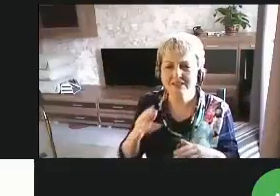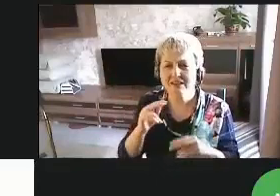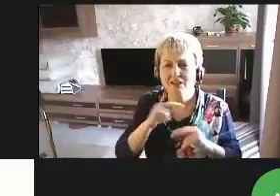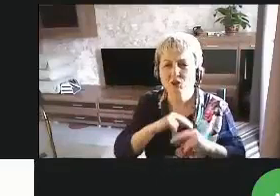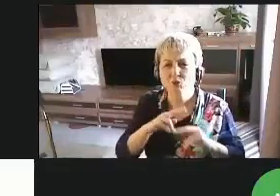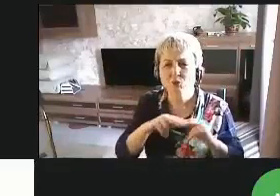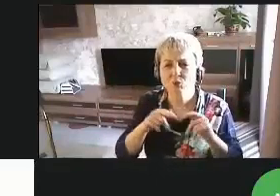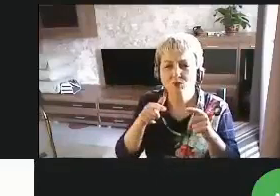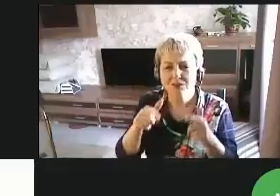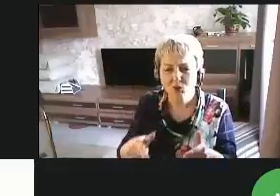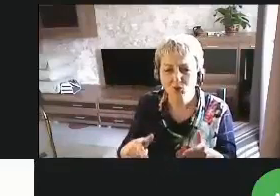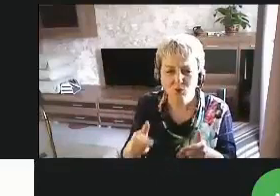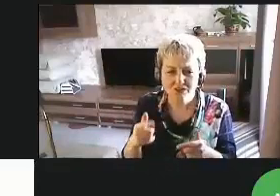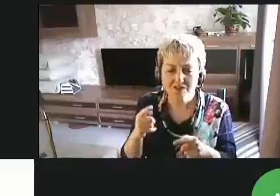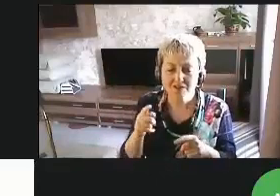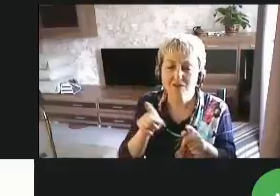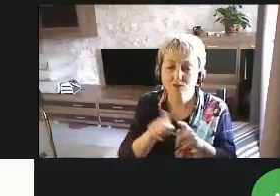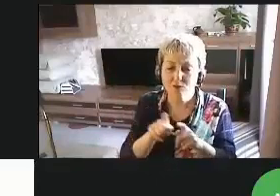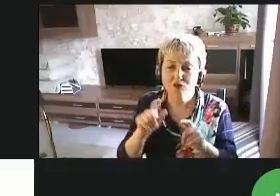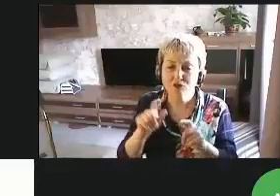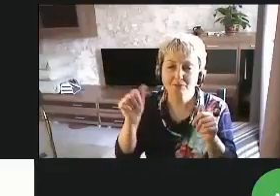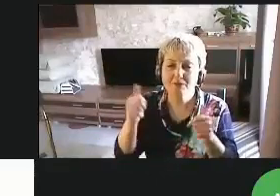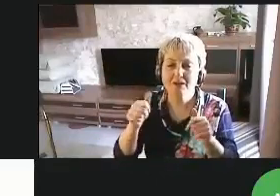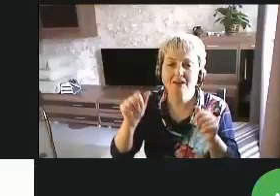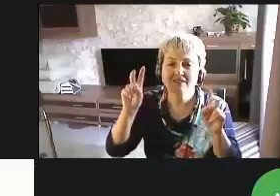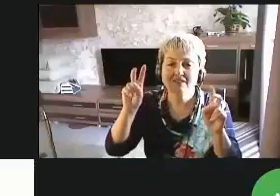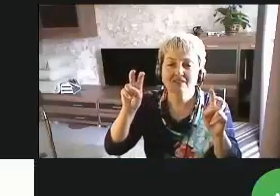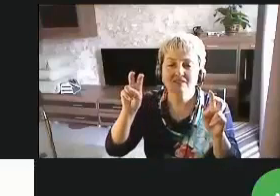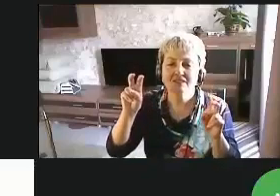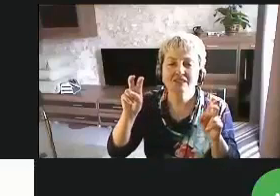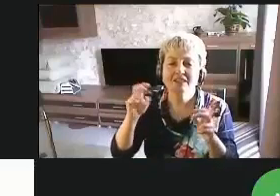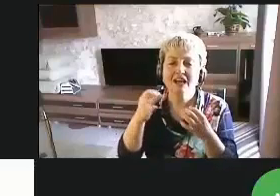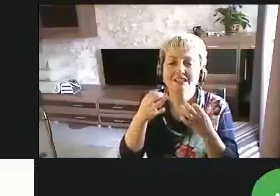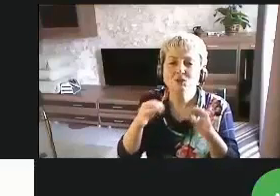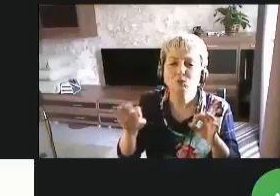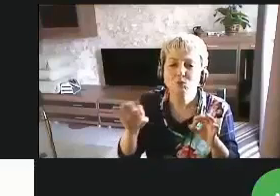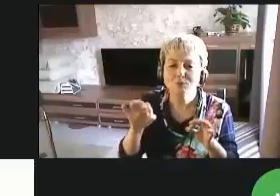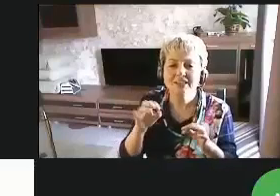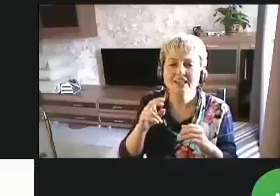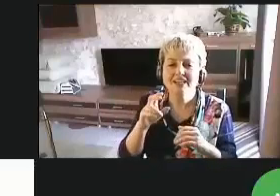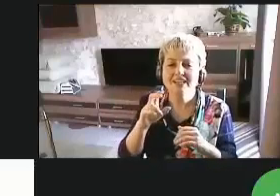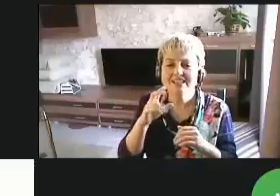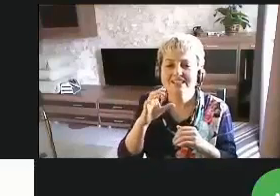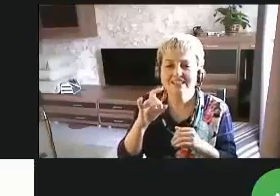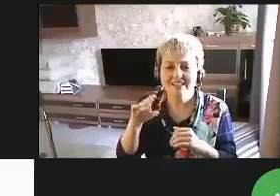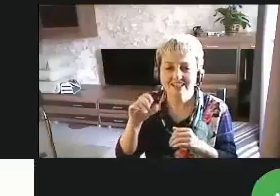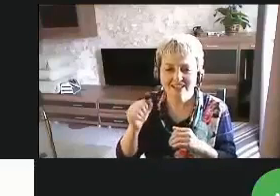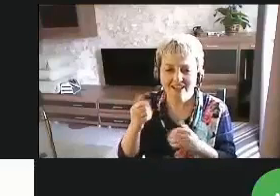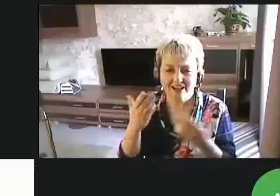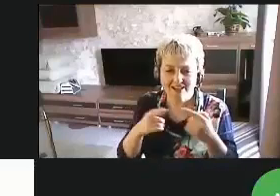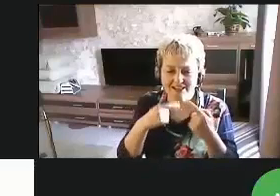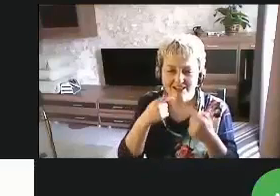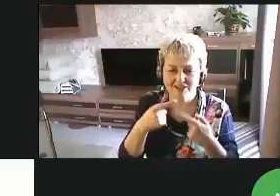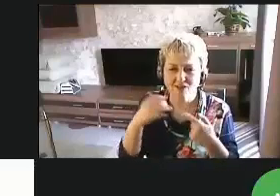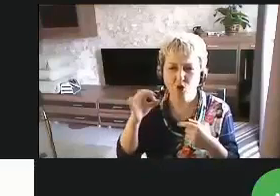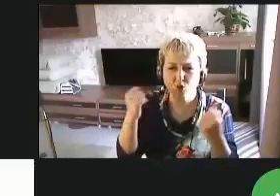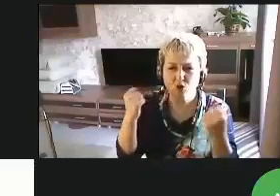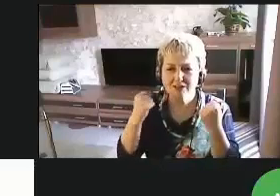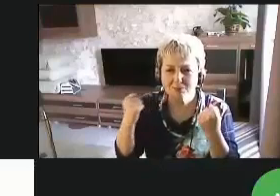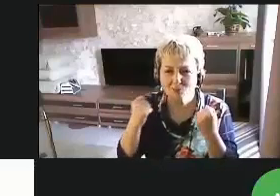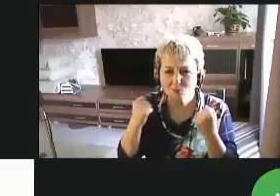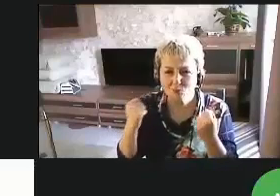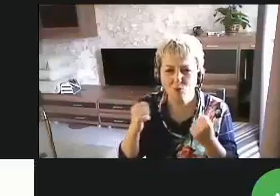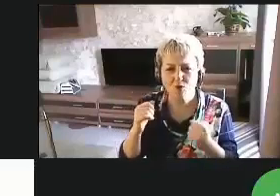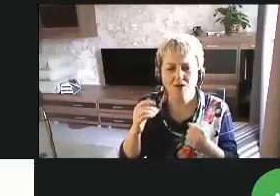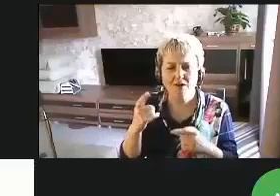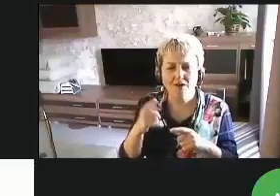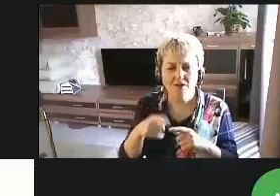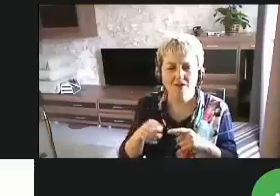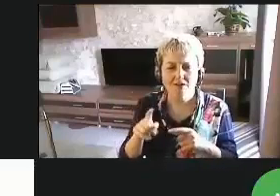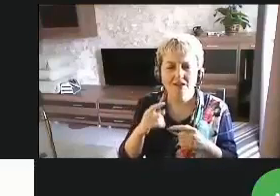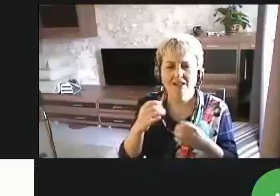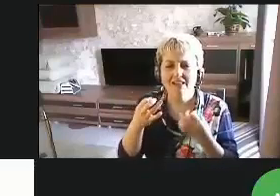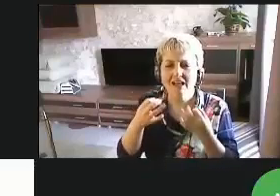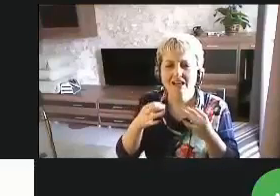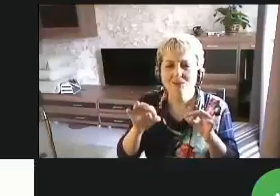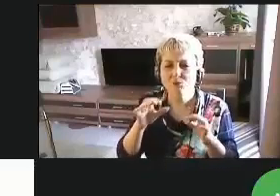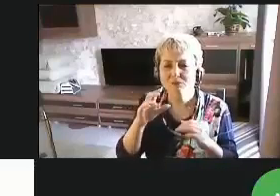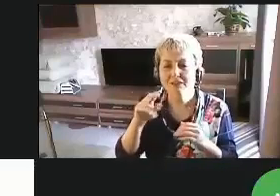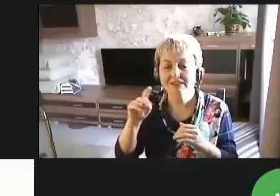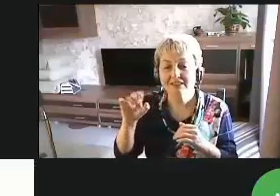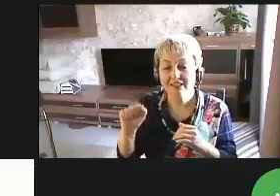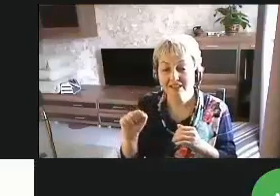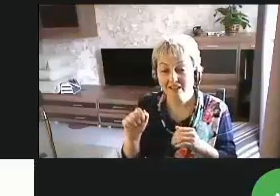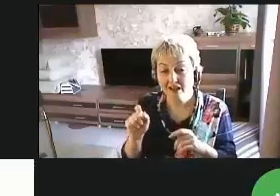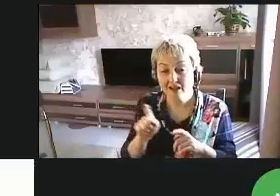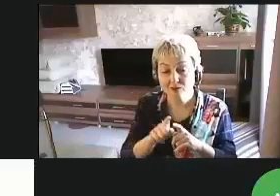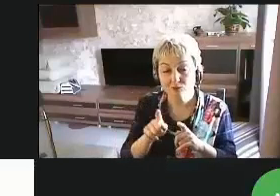там трудоустройство, конечно, там тоже фигурит тема «Доступная среда». Или если речь идет о спорте, или «Доступная тоже «Доступная